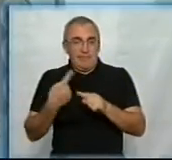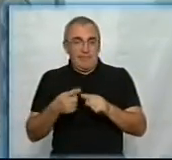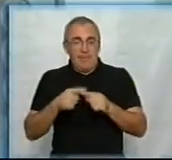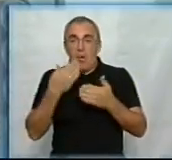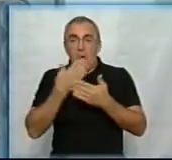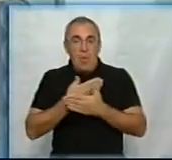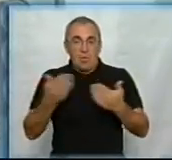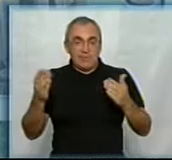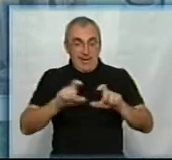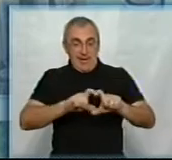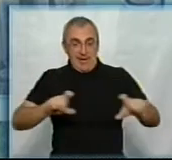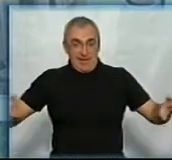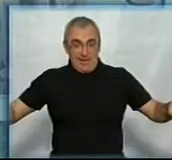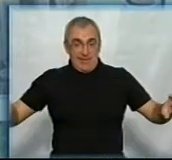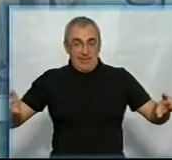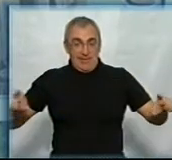останній ряд,